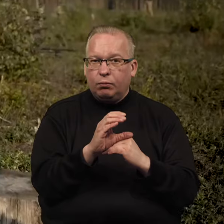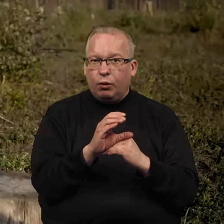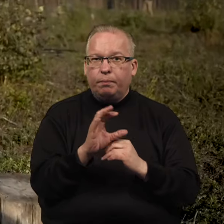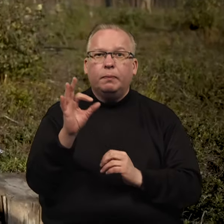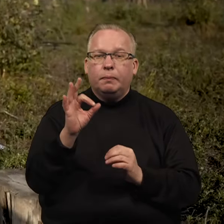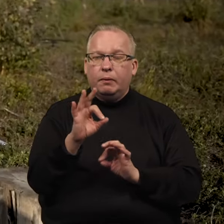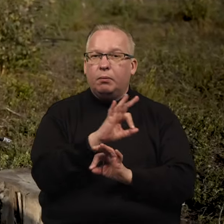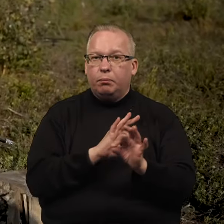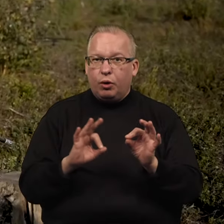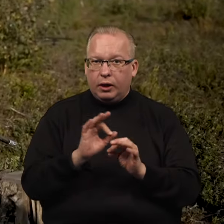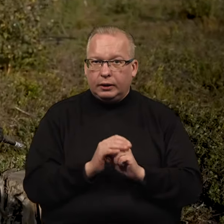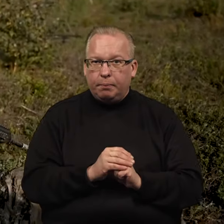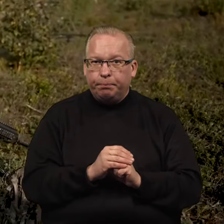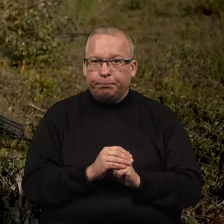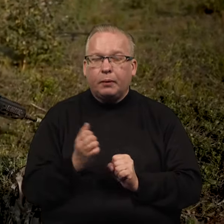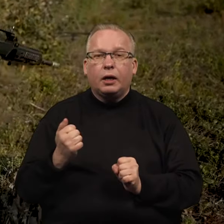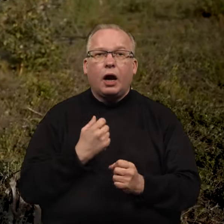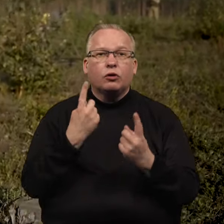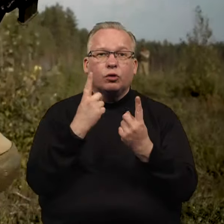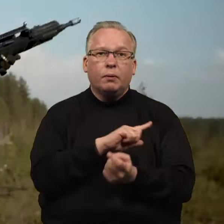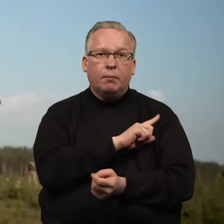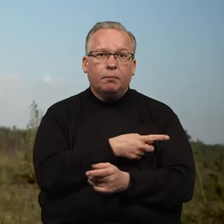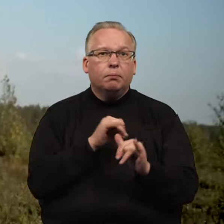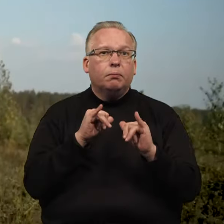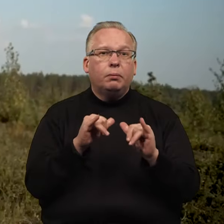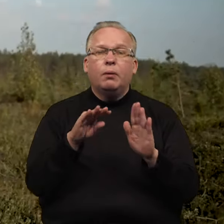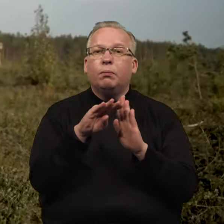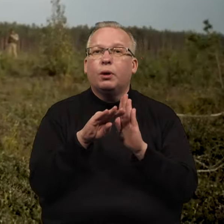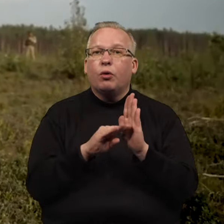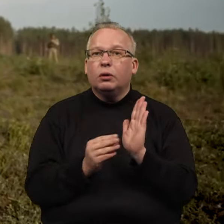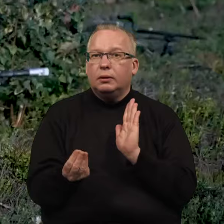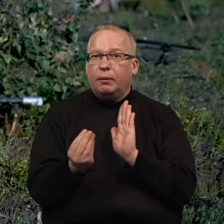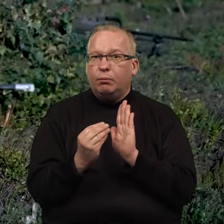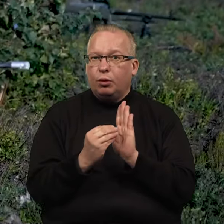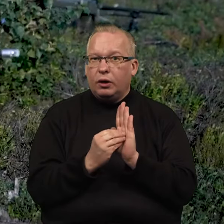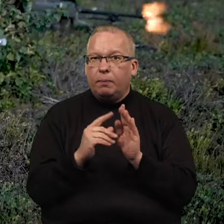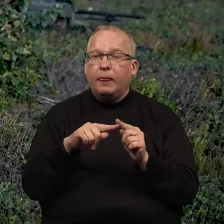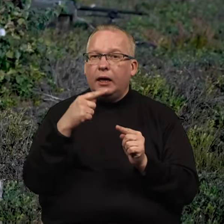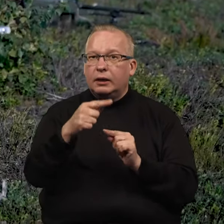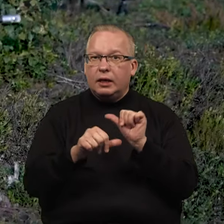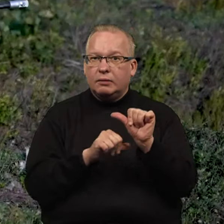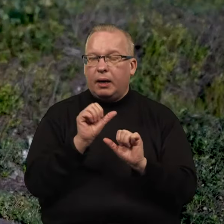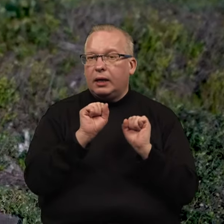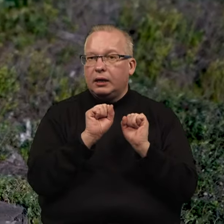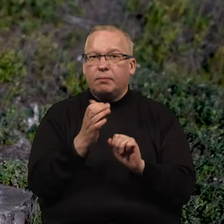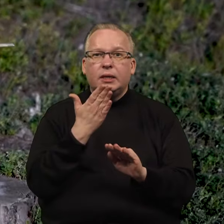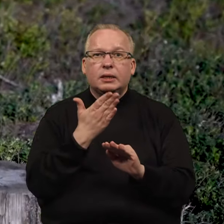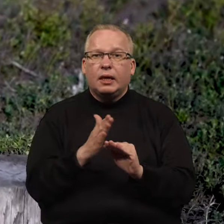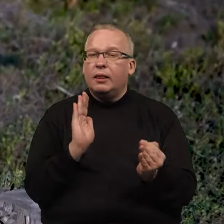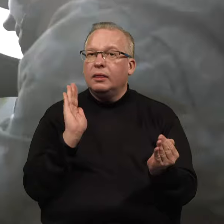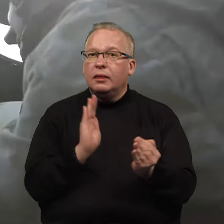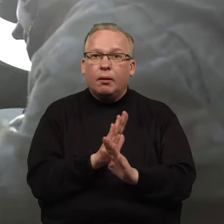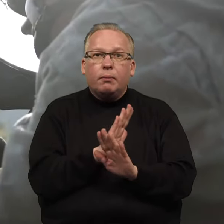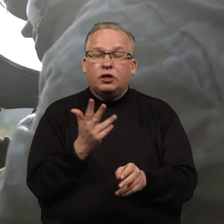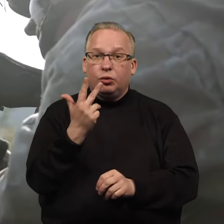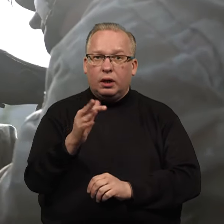Krašto apsaugos sistemos stiprinimo ir plėtros programoje numatyta nuo kitų metų gynybai skirti ne mažiau kaip 3